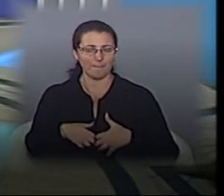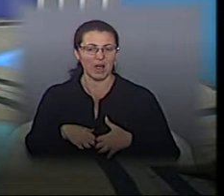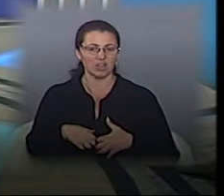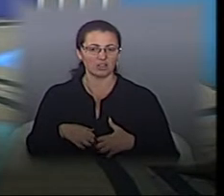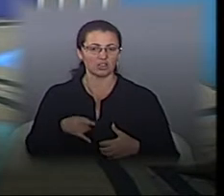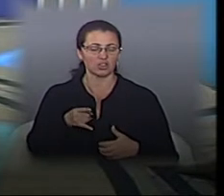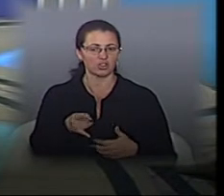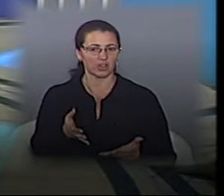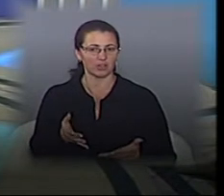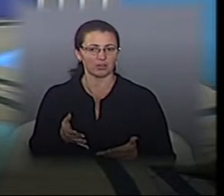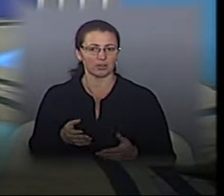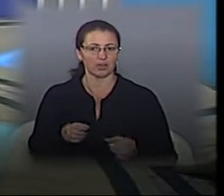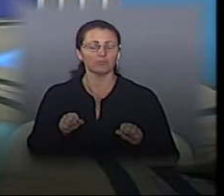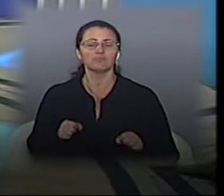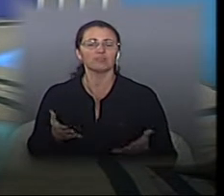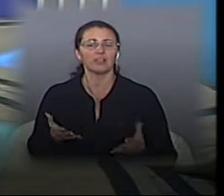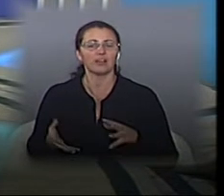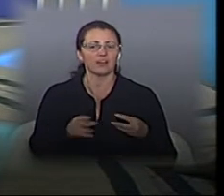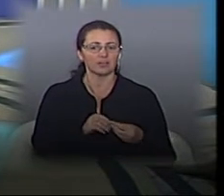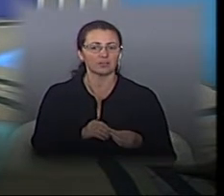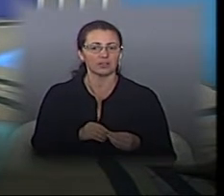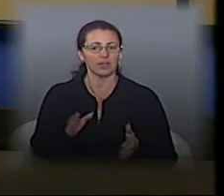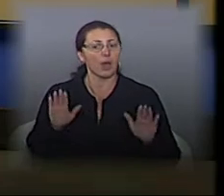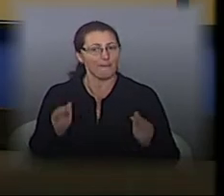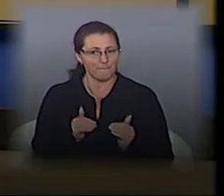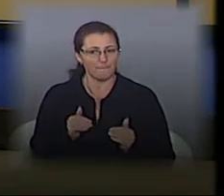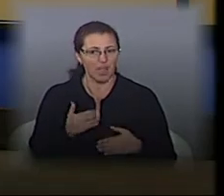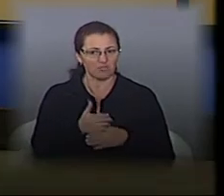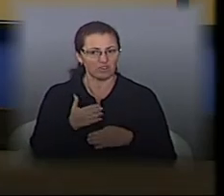ефективність? Чи справді ям менше і менше тріщин після її роботи?